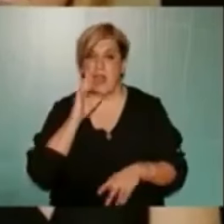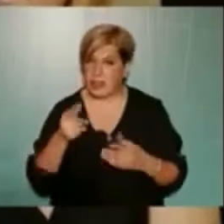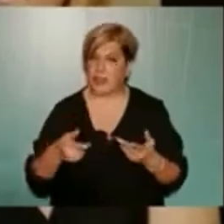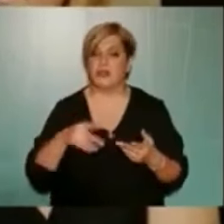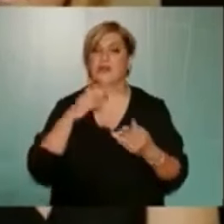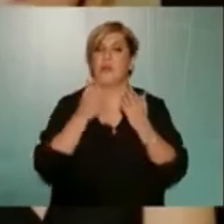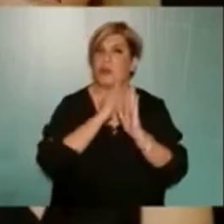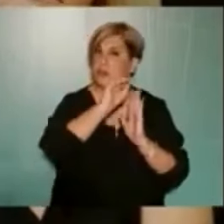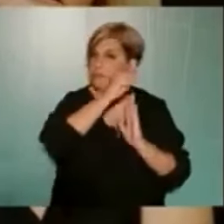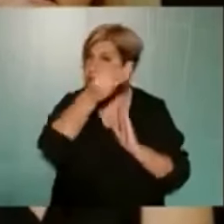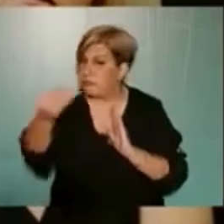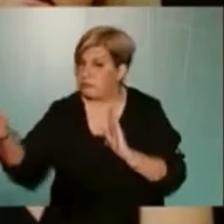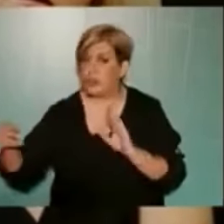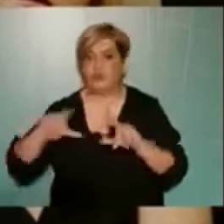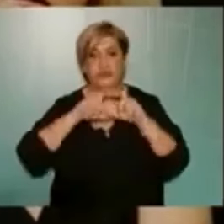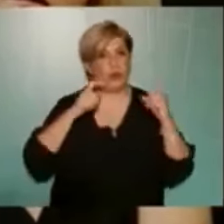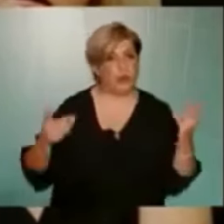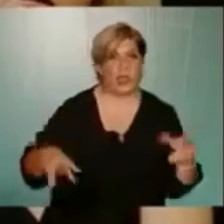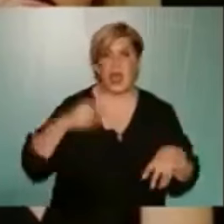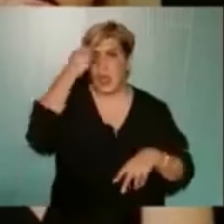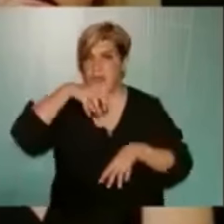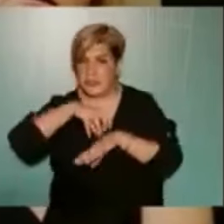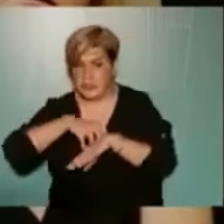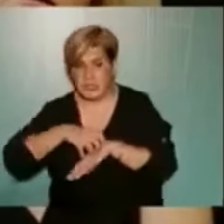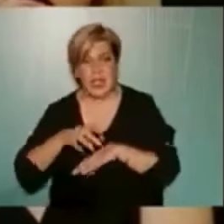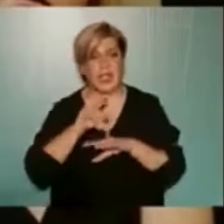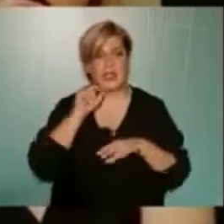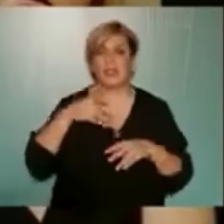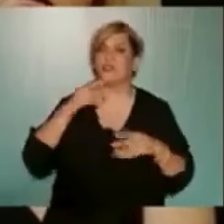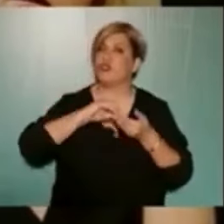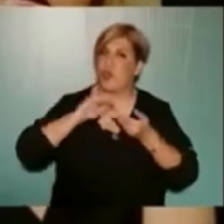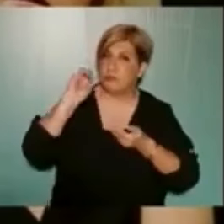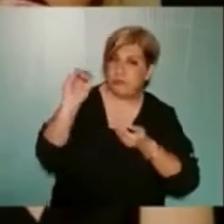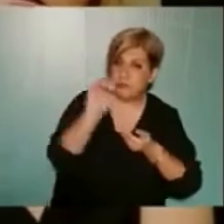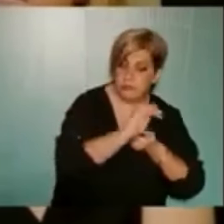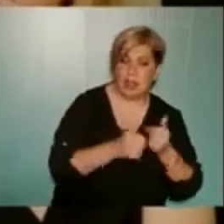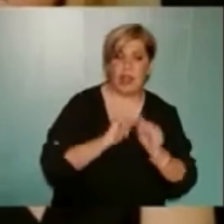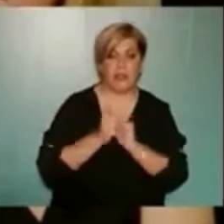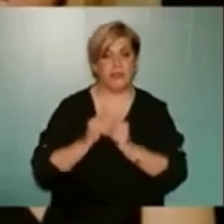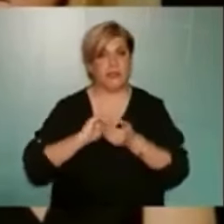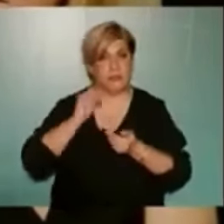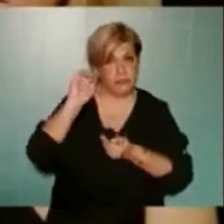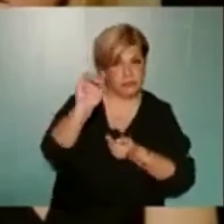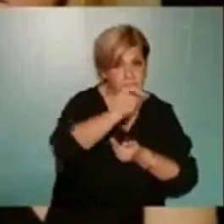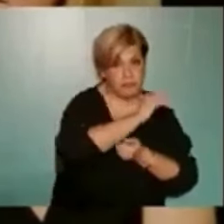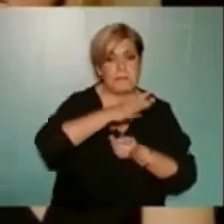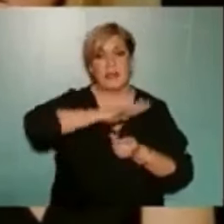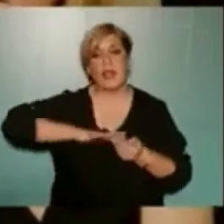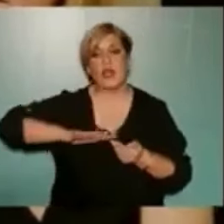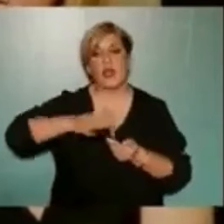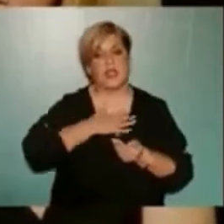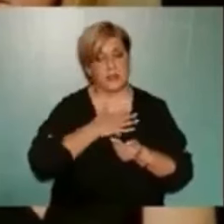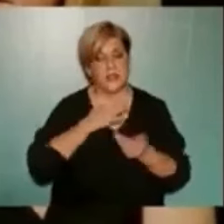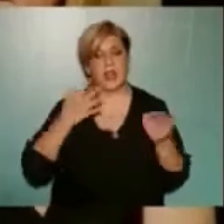πόρτα-πόρτα, σχολεία, εκκλησίες, καλέσαμε συλλόγους, καλέσαμε αθλητικούς συλλόγους της περιοχής μας